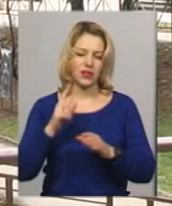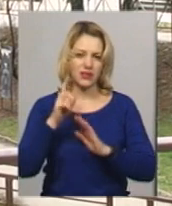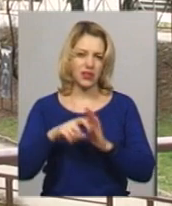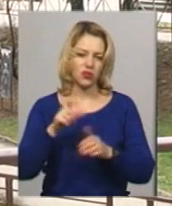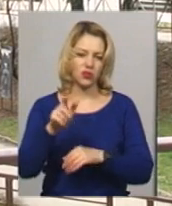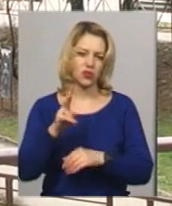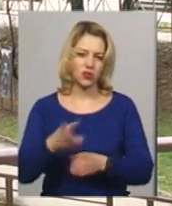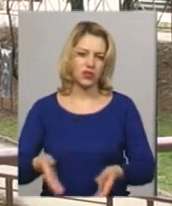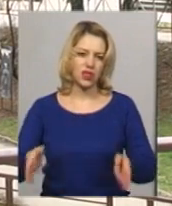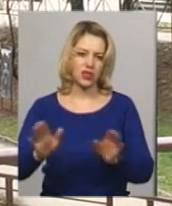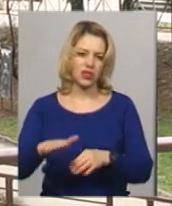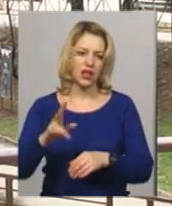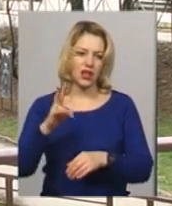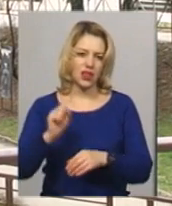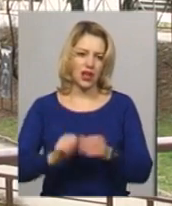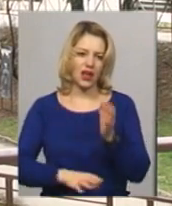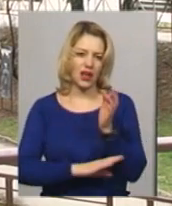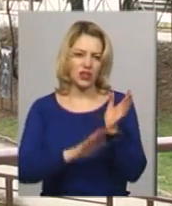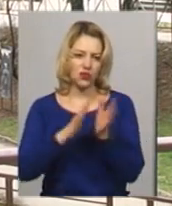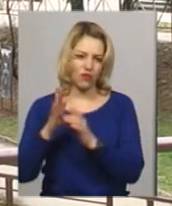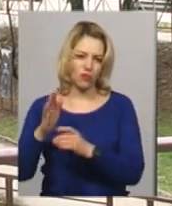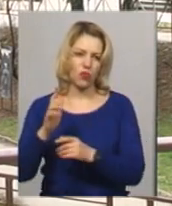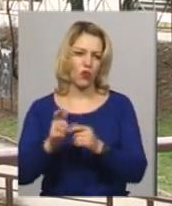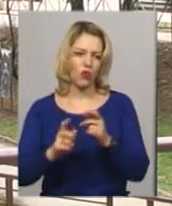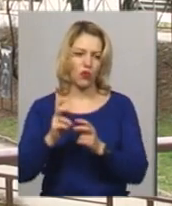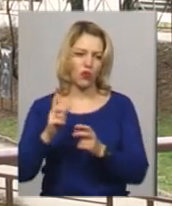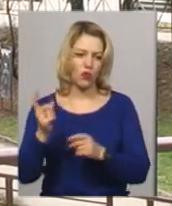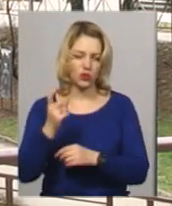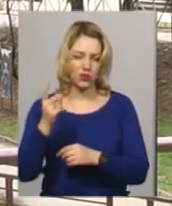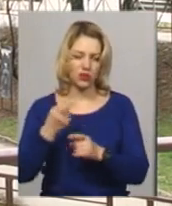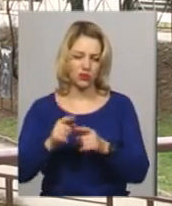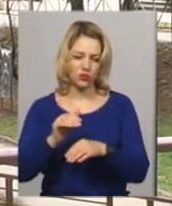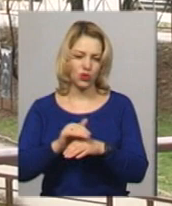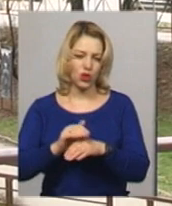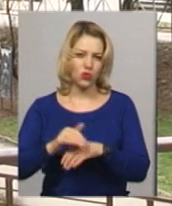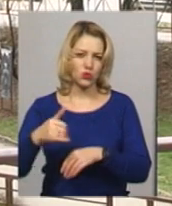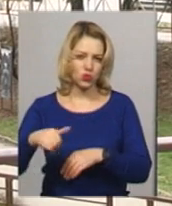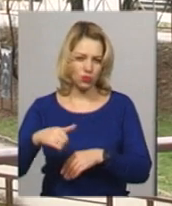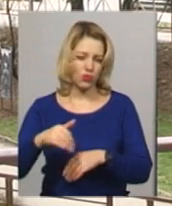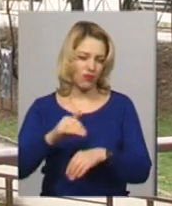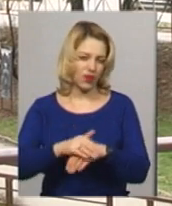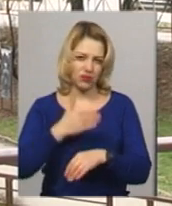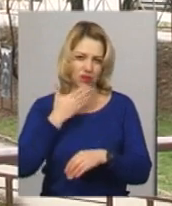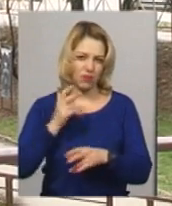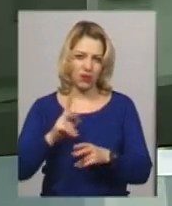території лісового господарства дану господарську сумку. Факт замінування не підтвердився.